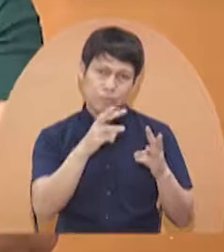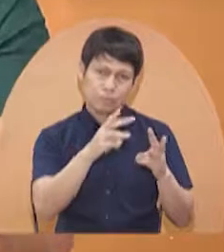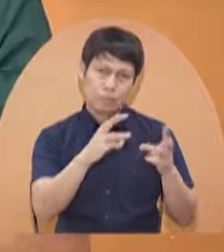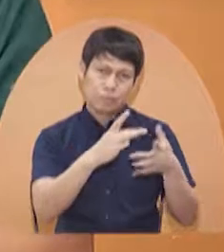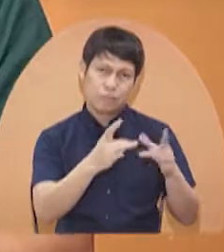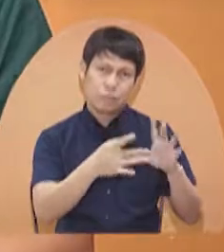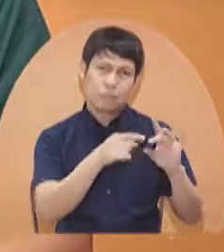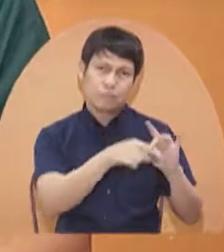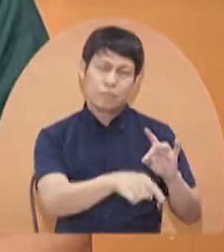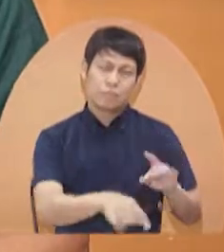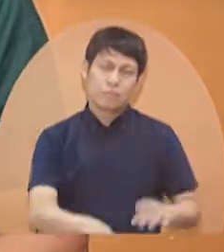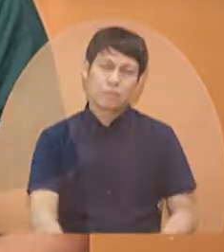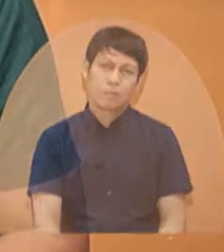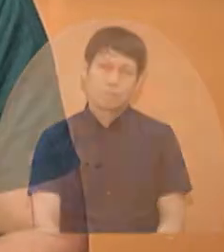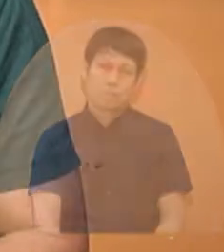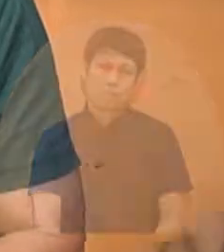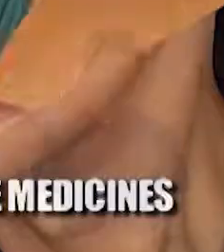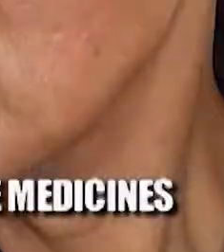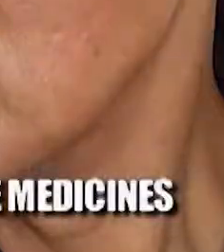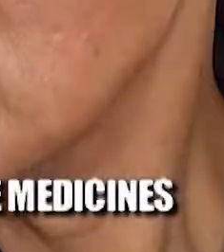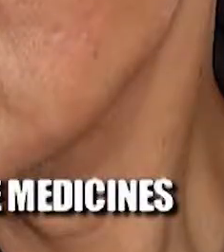Panoorin natin ang kanyang kwento.